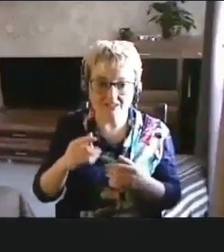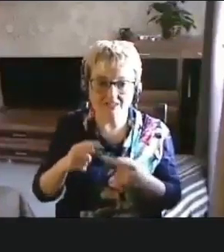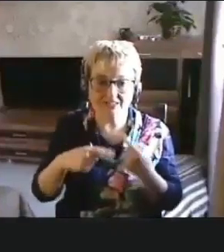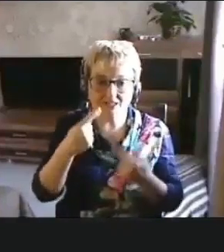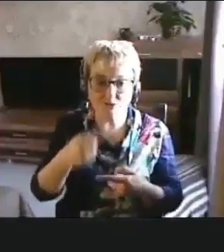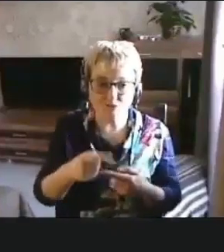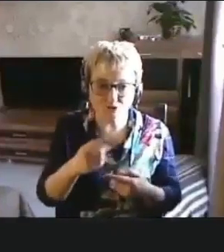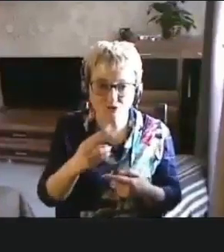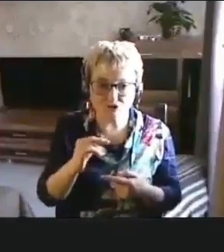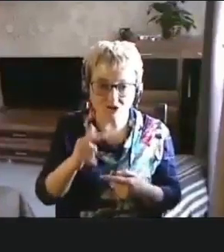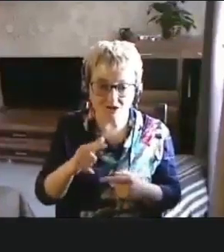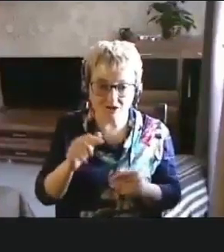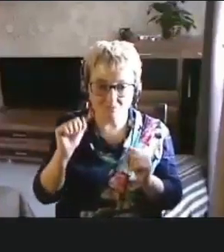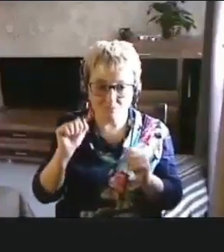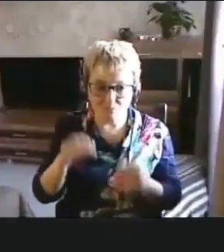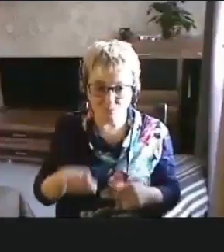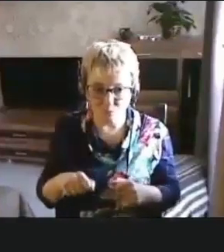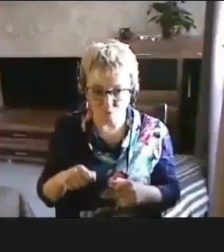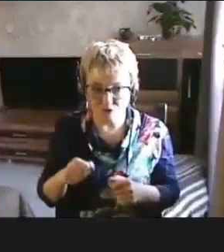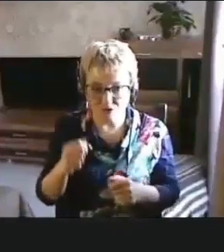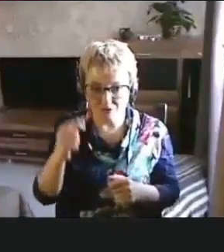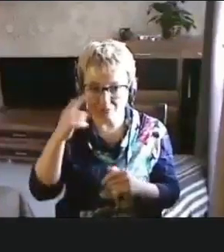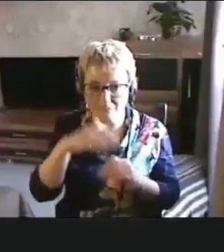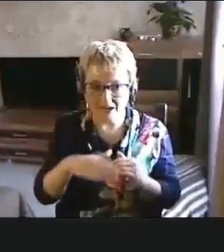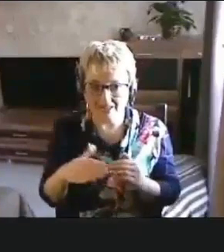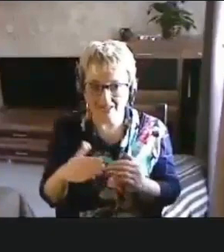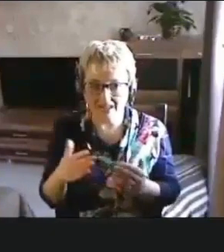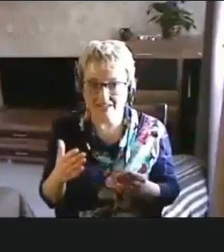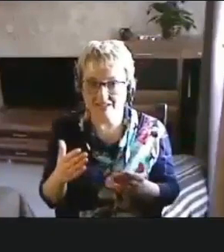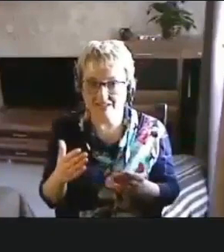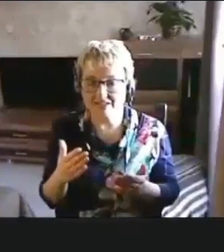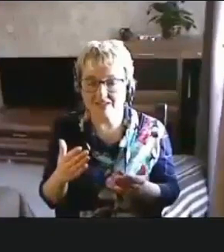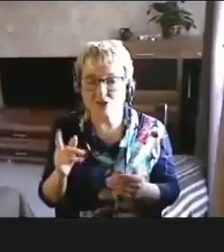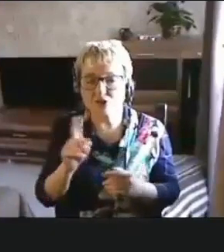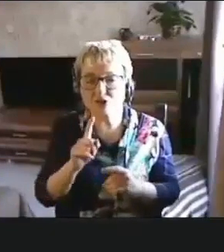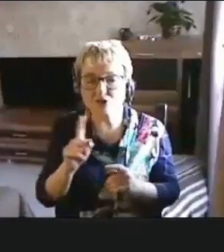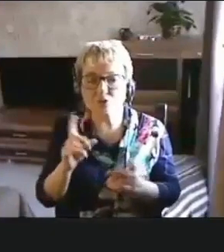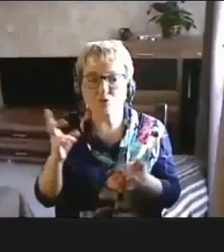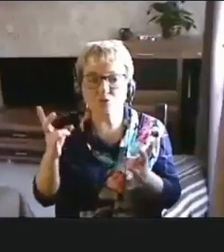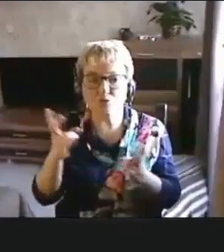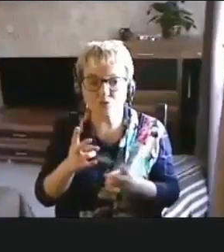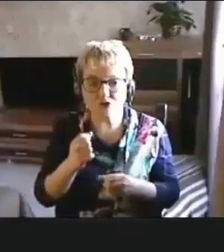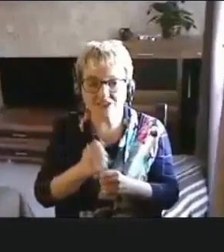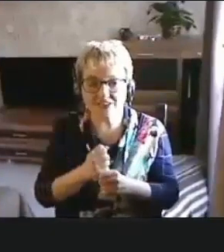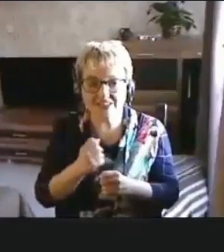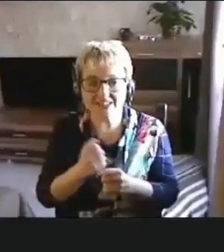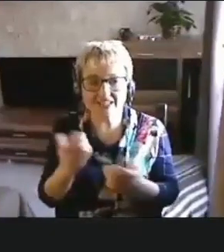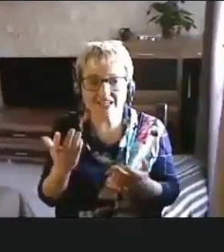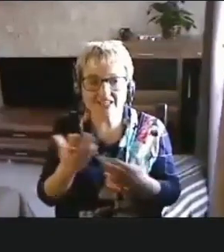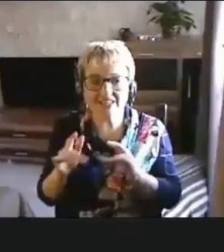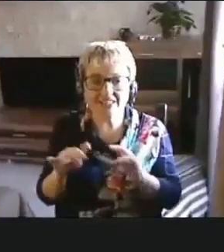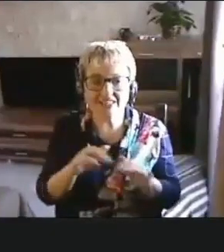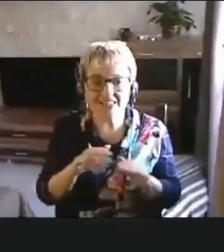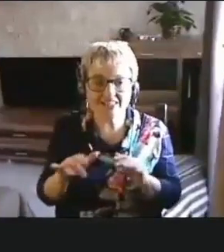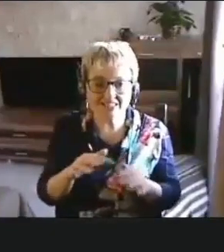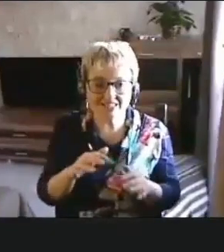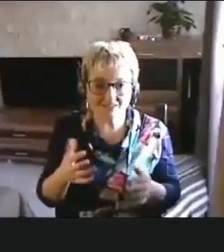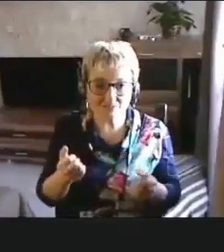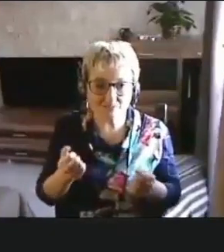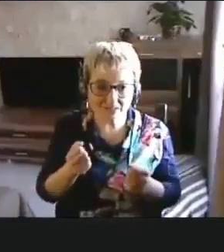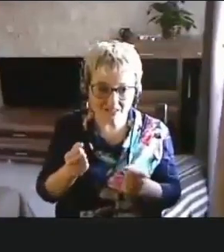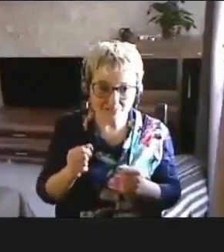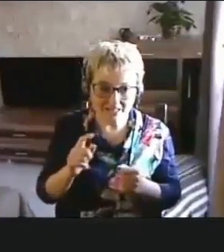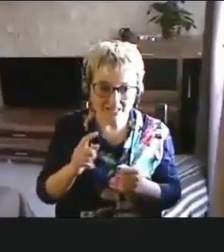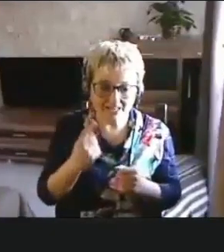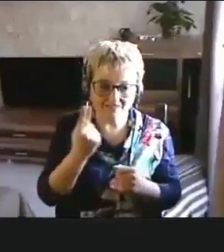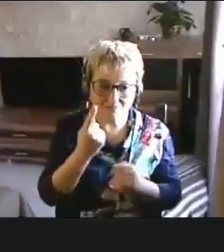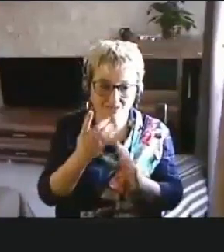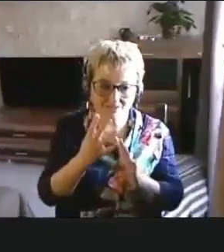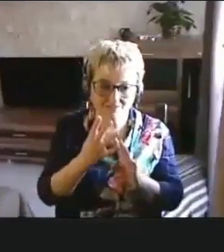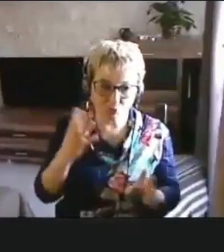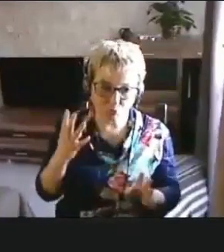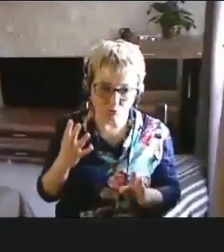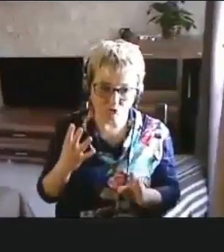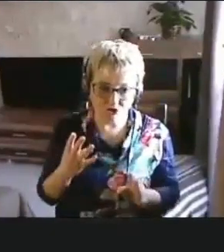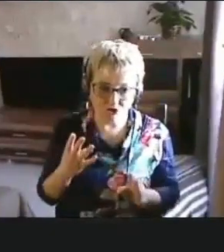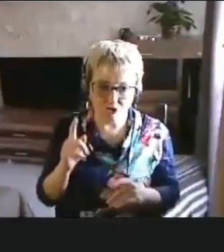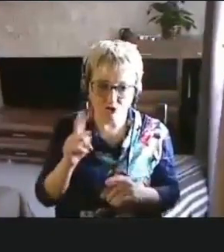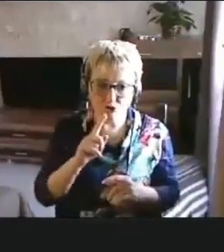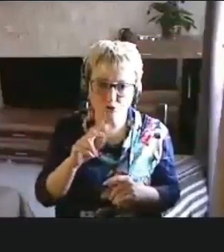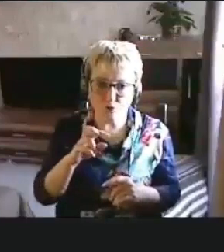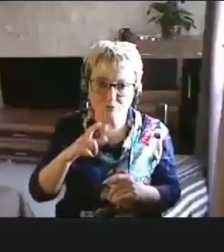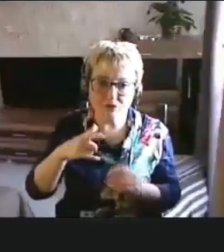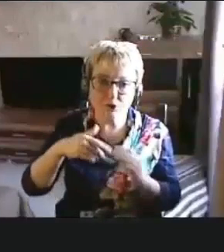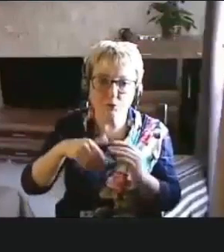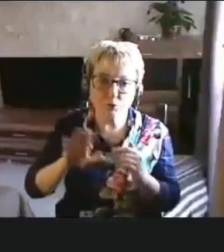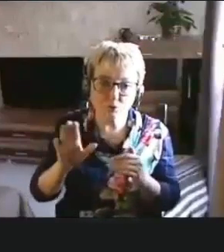шаги. Можно уже понять, что нужно сделать, какие действия предпринять в первую очередь, чтобы